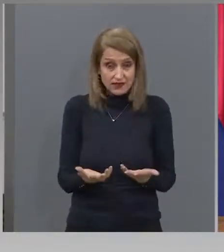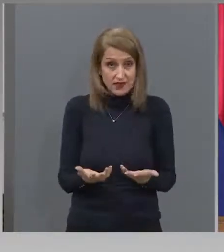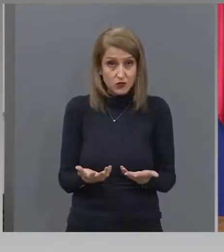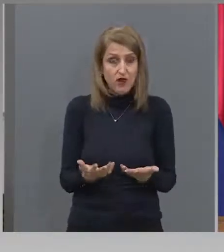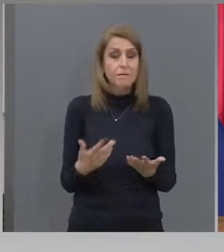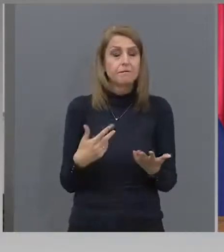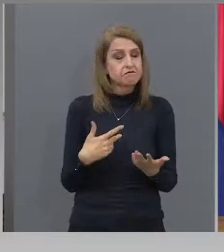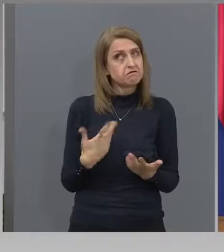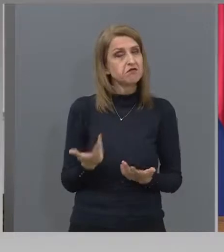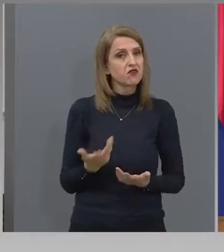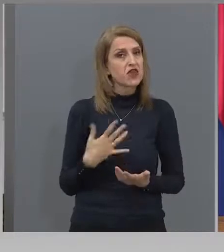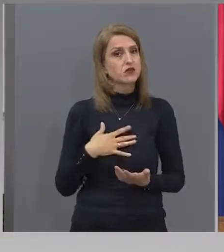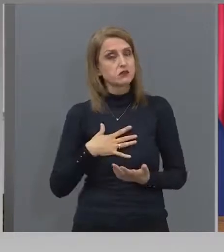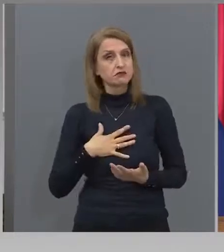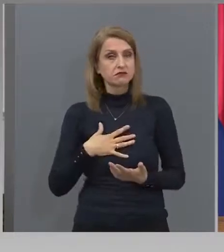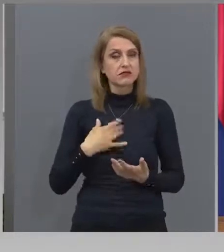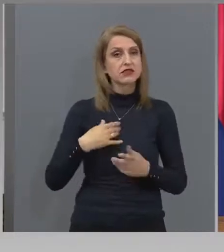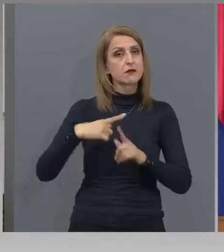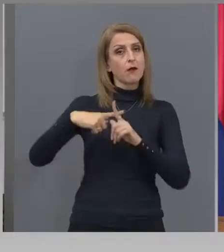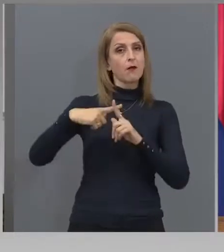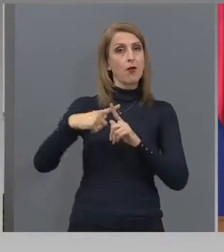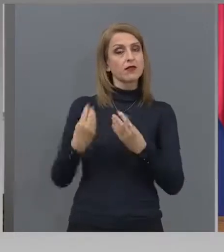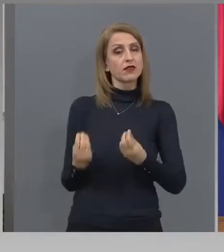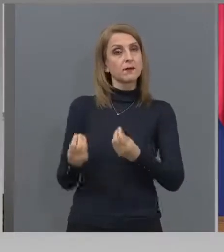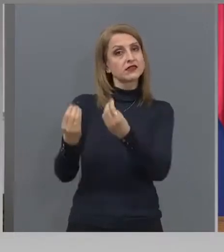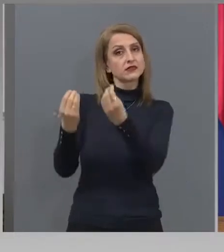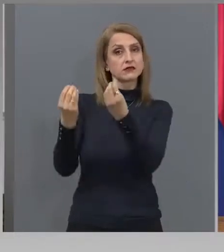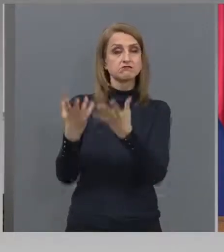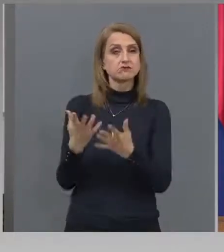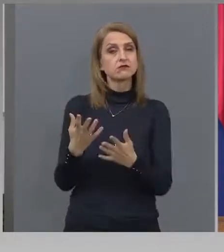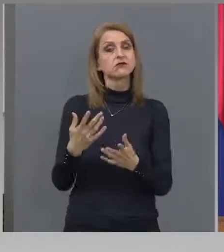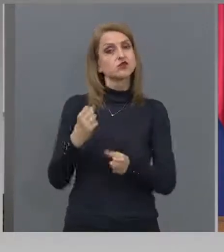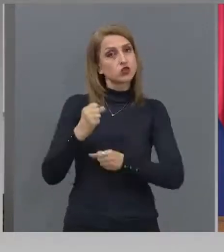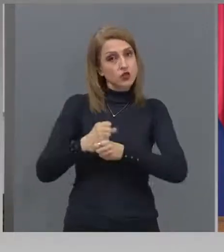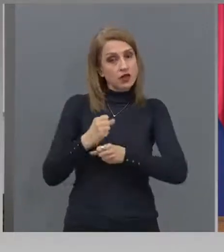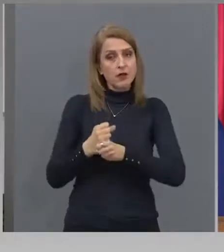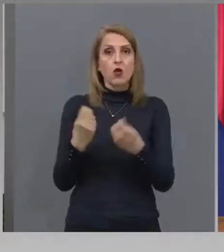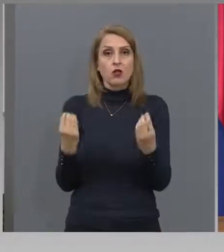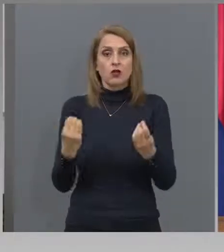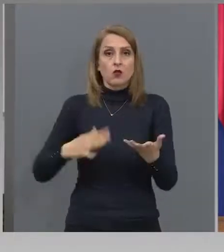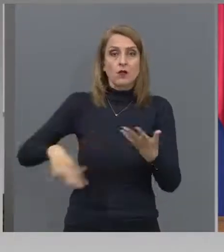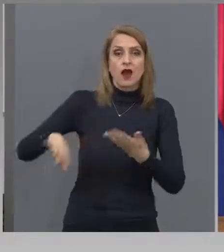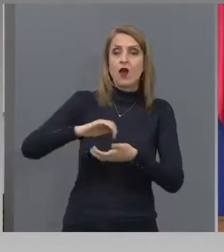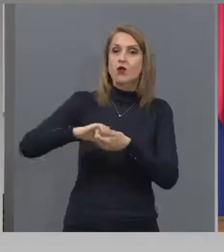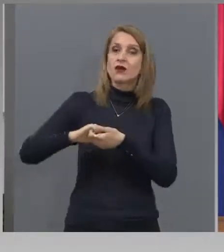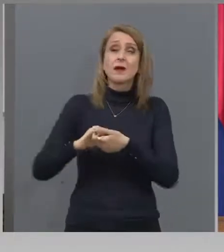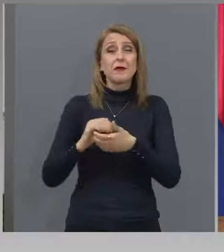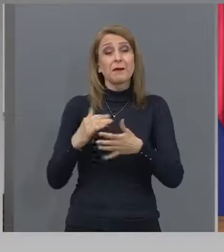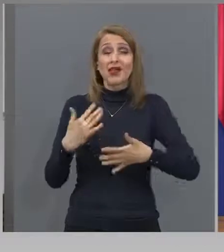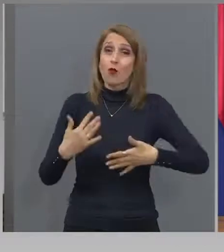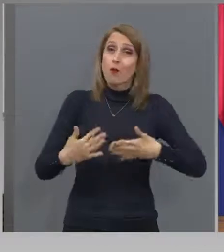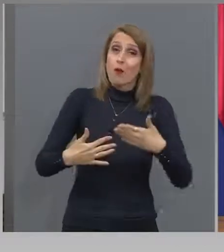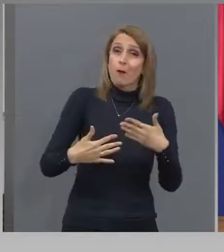съм оптимист в организация. Вече заработи пак. Бавно, като